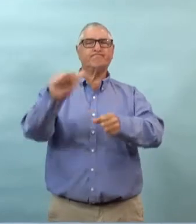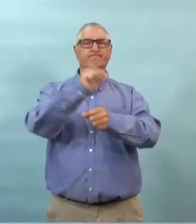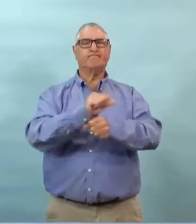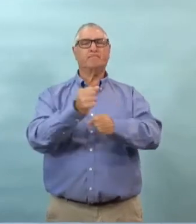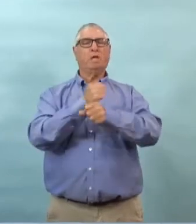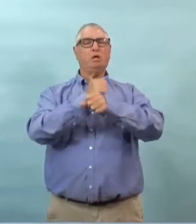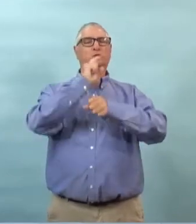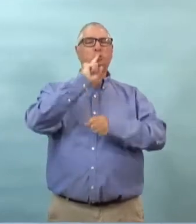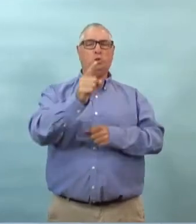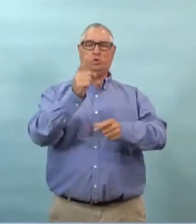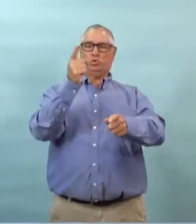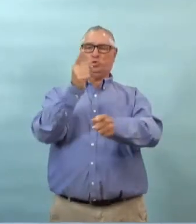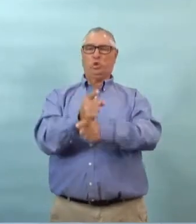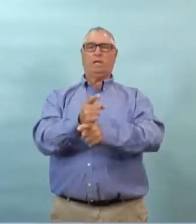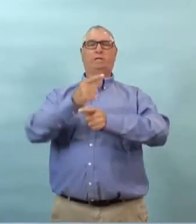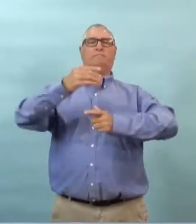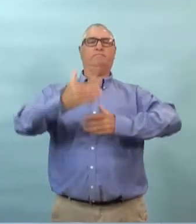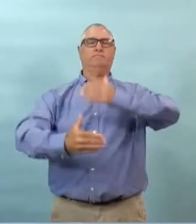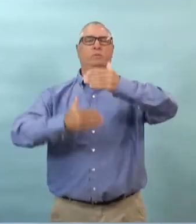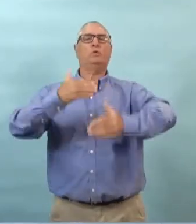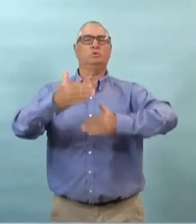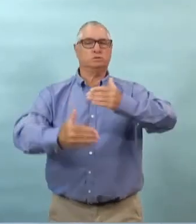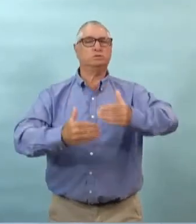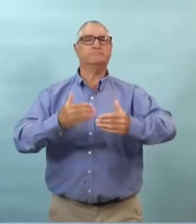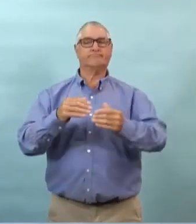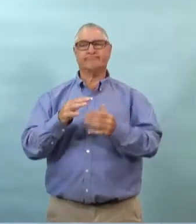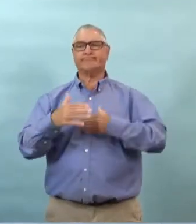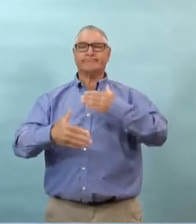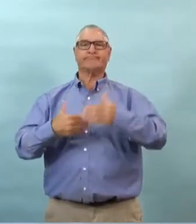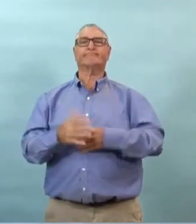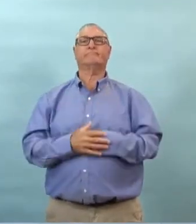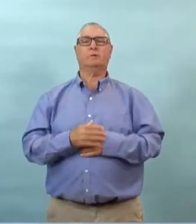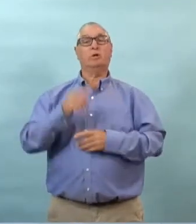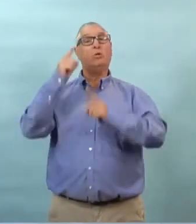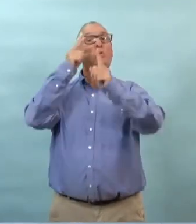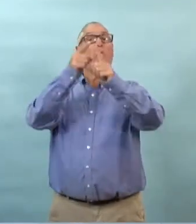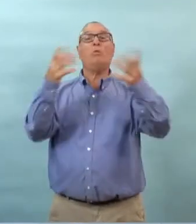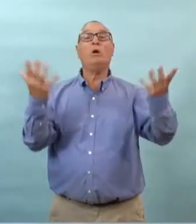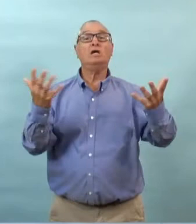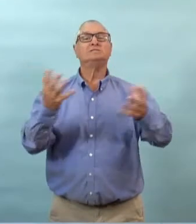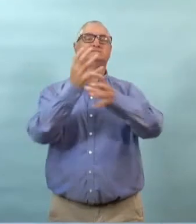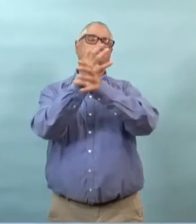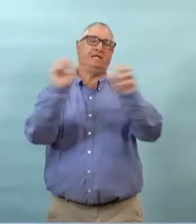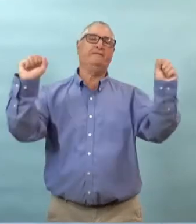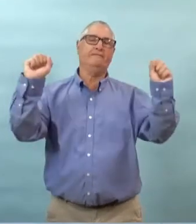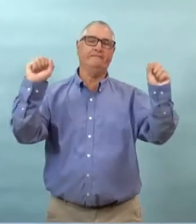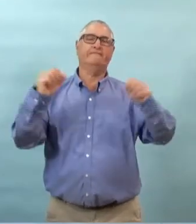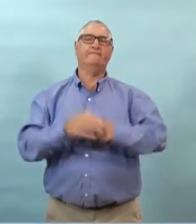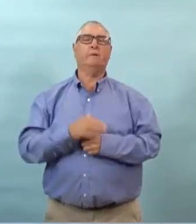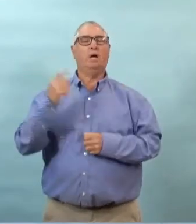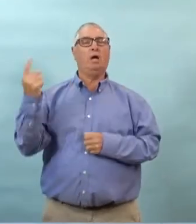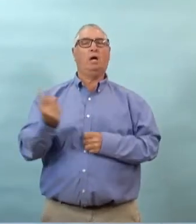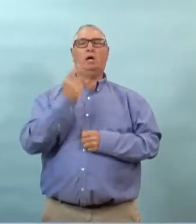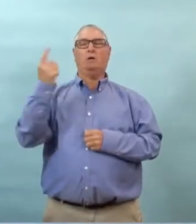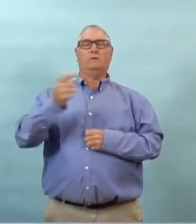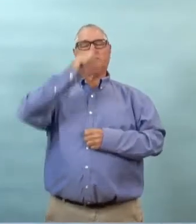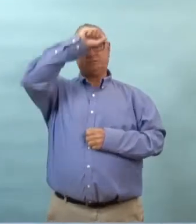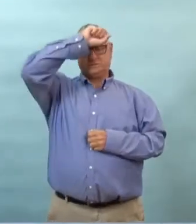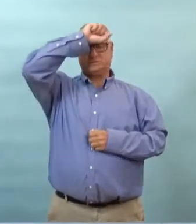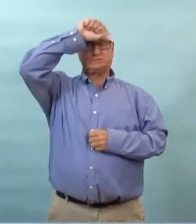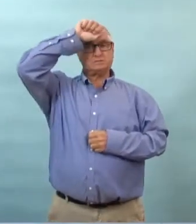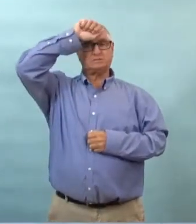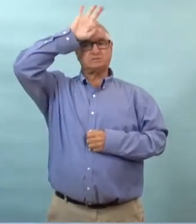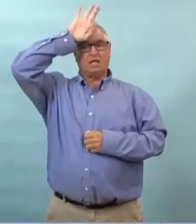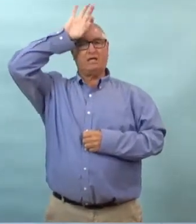de comprendre ce qui est nécessaire quelles sont les meilleures étapes que l'on peut adopter avec toujours l'objectif de garder